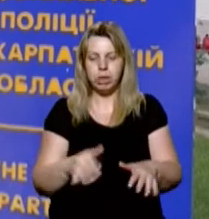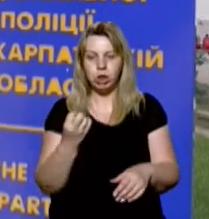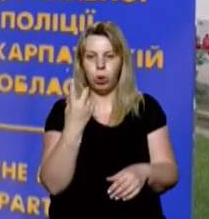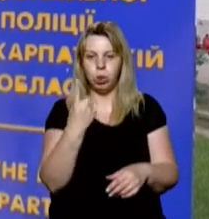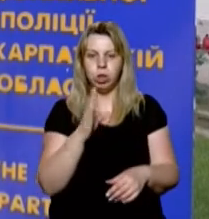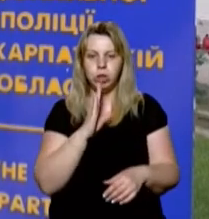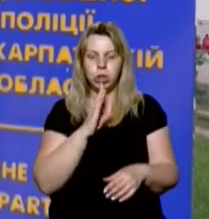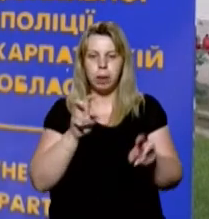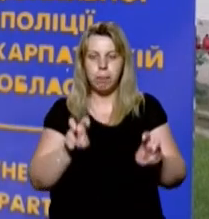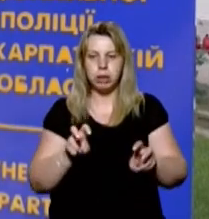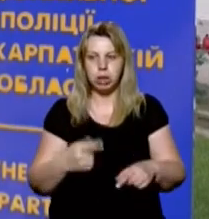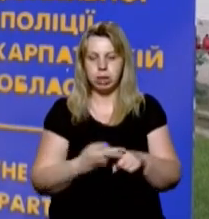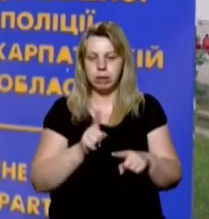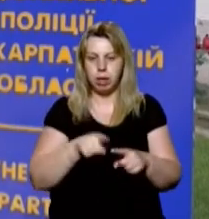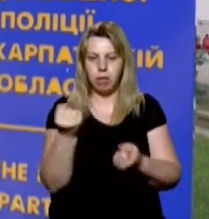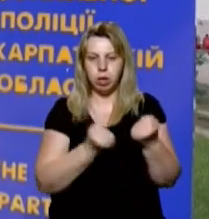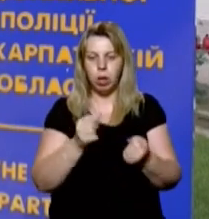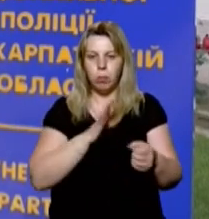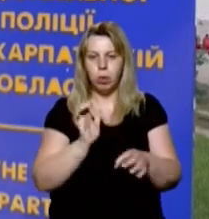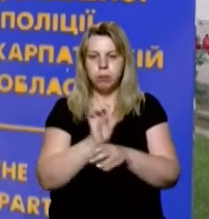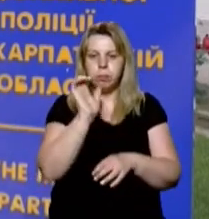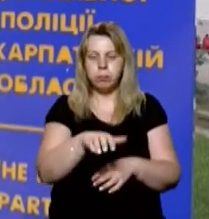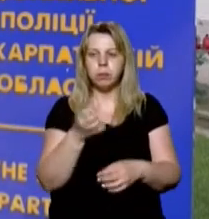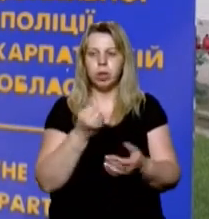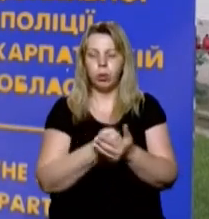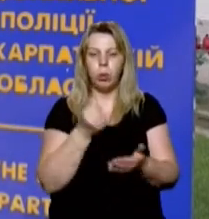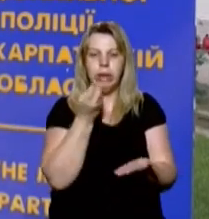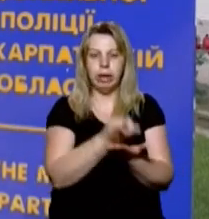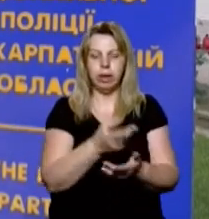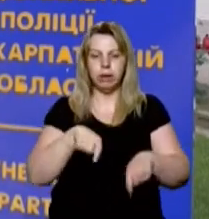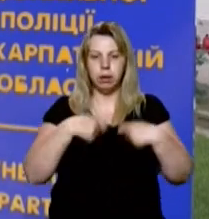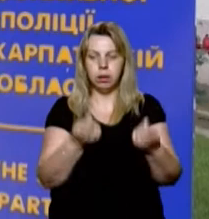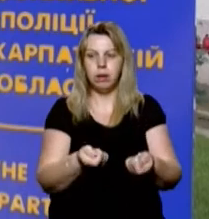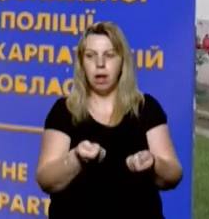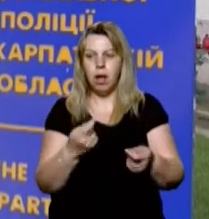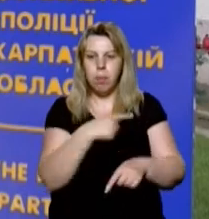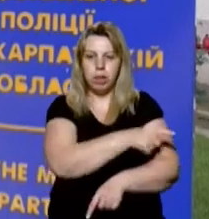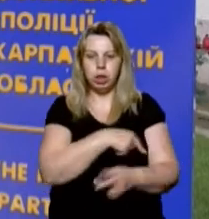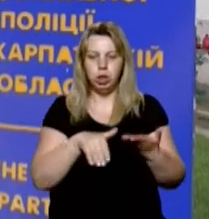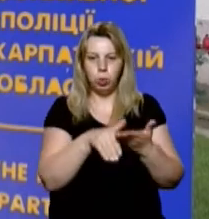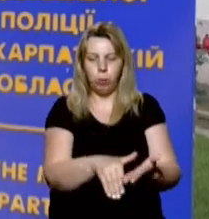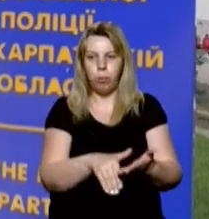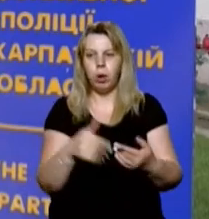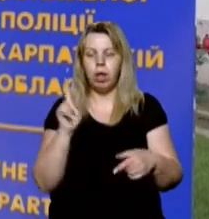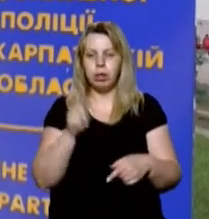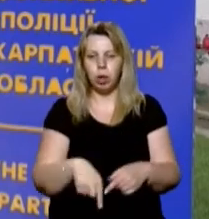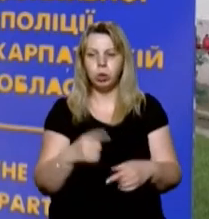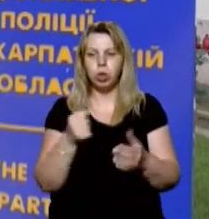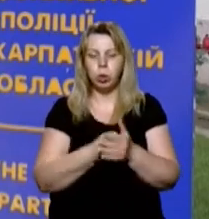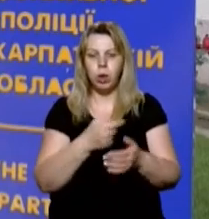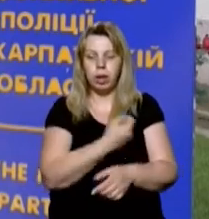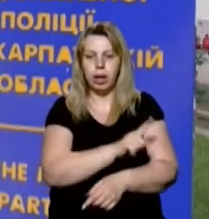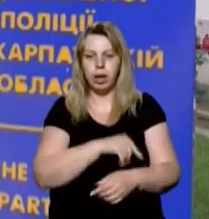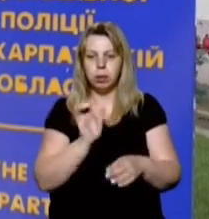одна жінка-пасажир цієї жавтівки була доставлена до лікарні для надання медичної допомоги. Також до